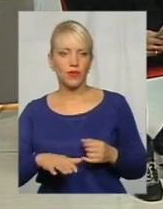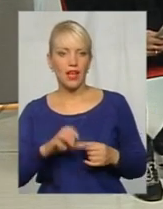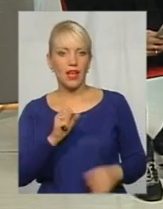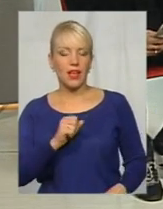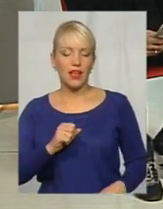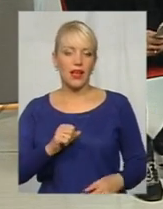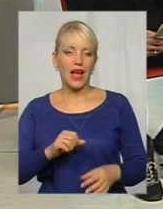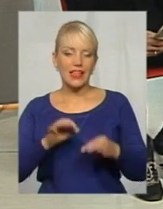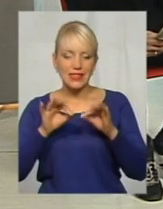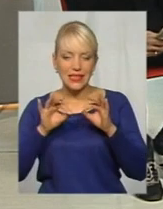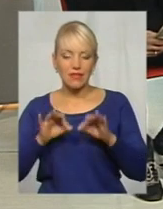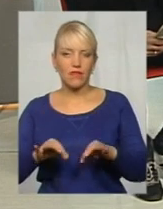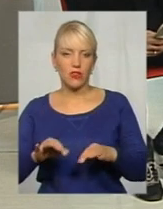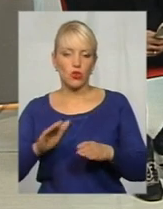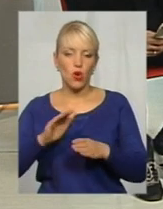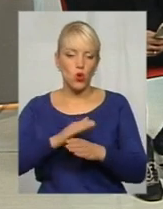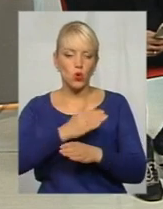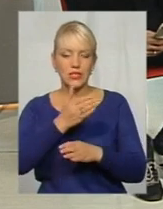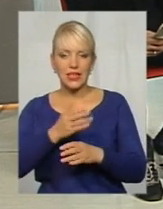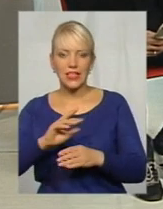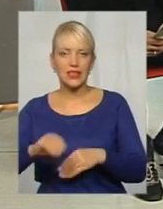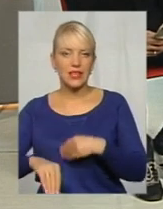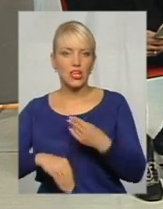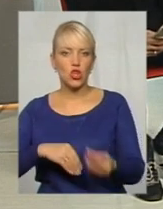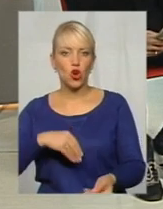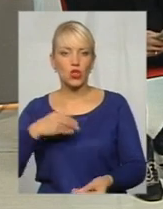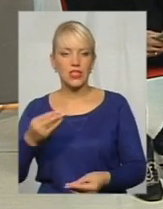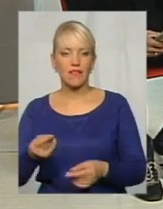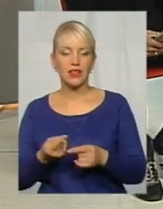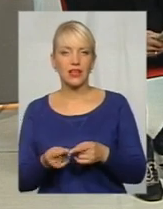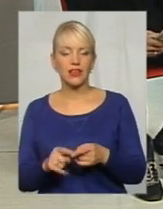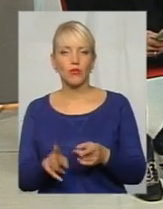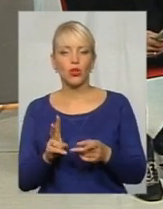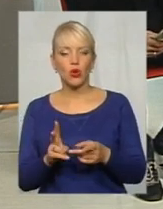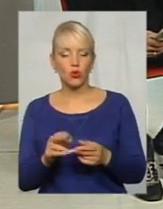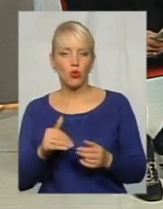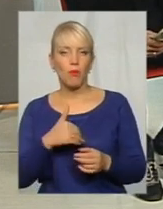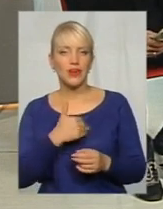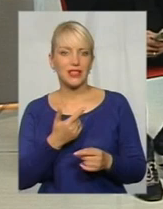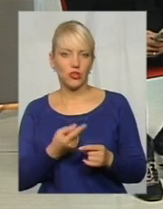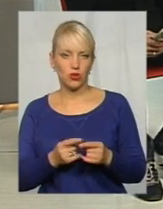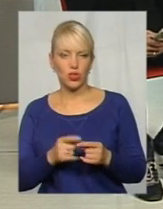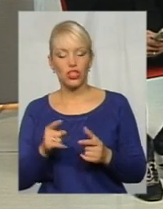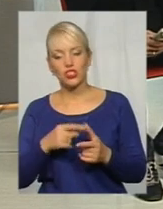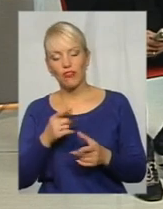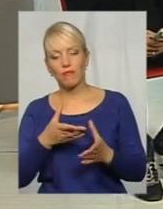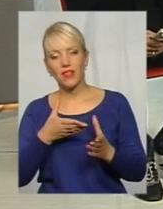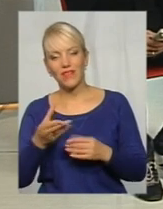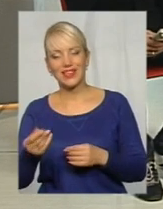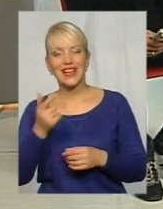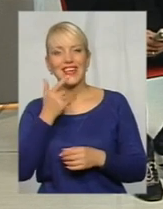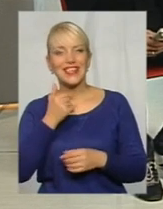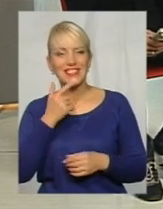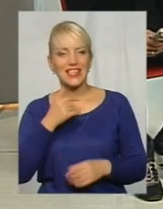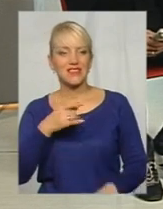поділити, розділити, роздати тим, хто претендує на неї? Чи впливати Красилівський район, Красилівська